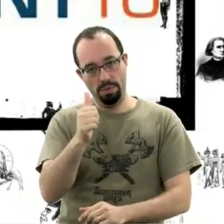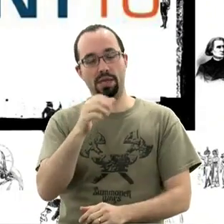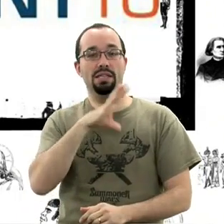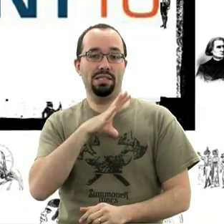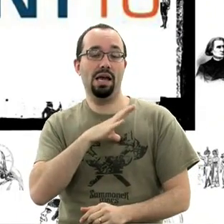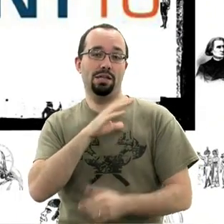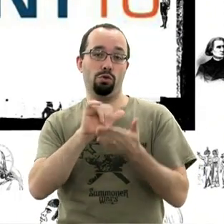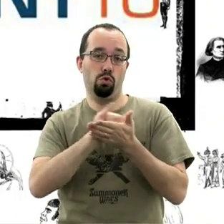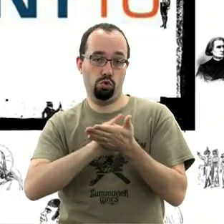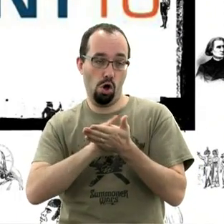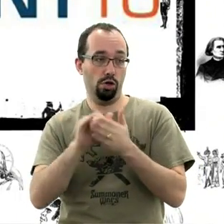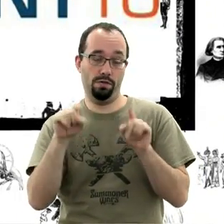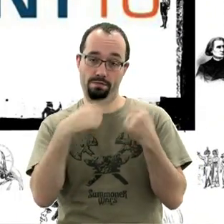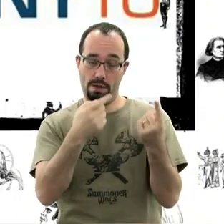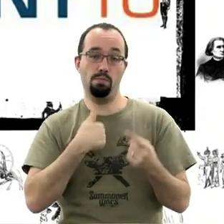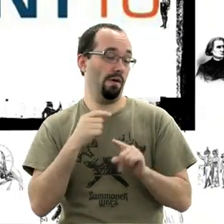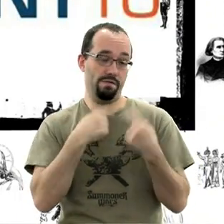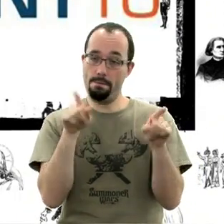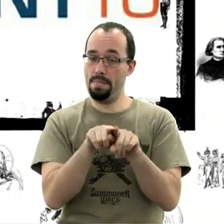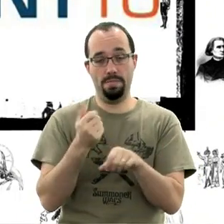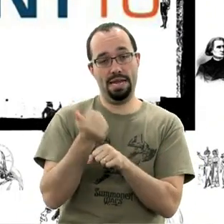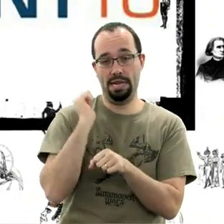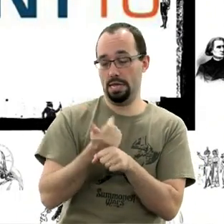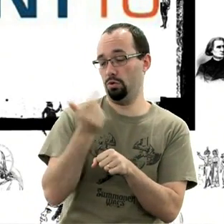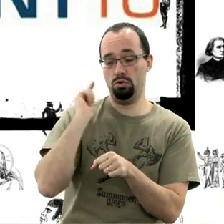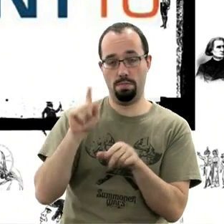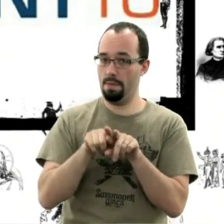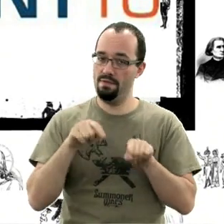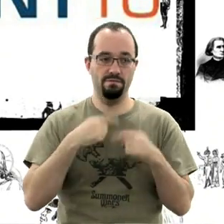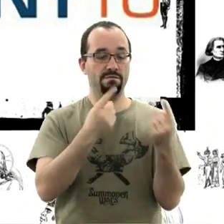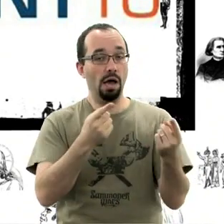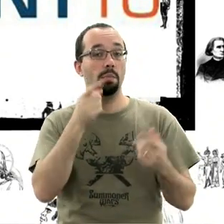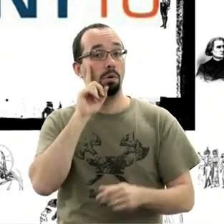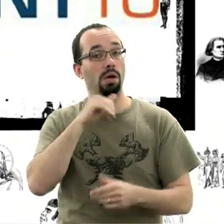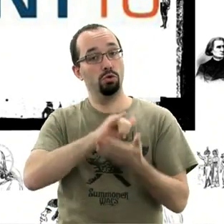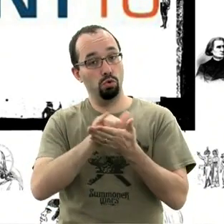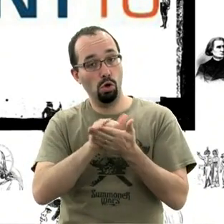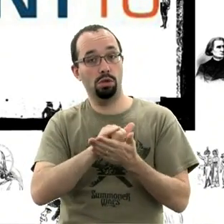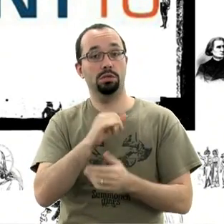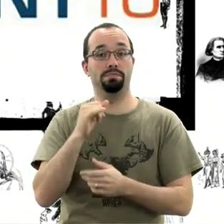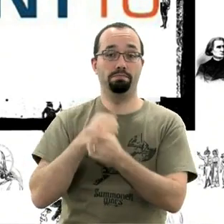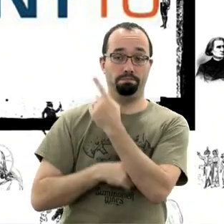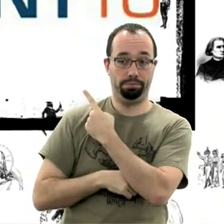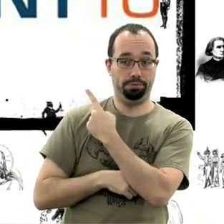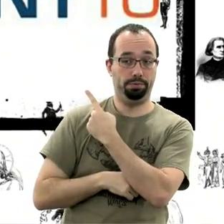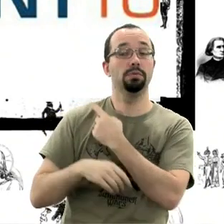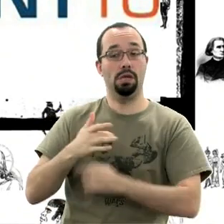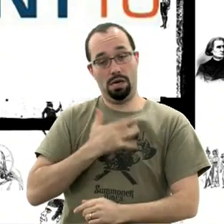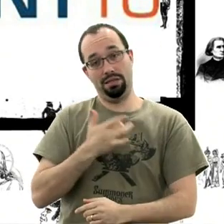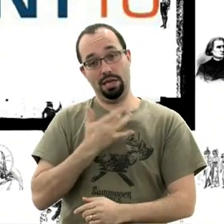Je vais aller à la ToySphere de New York comme l'année dernière et comme l'année précédente parce qu'il est assez intéressant de voir ce secteur